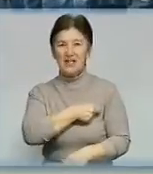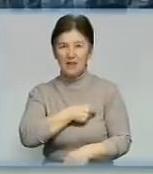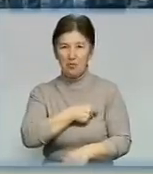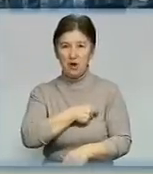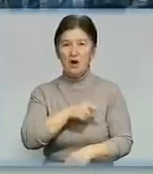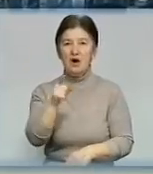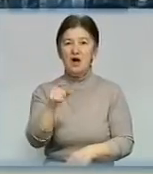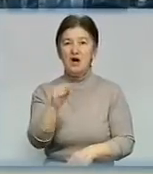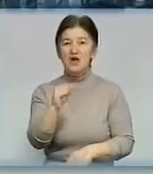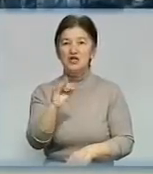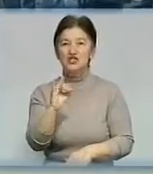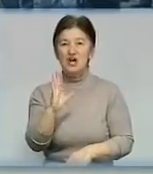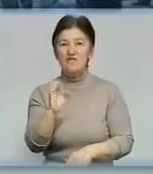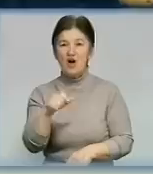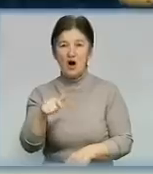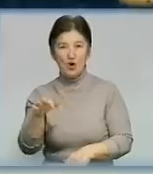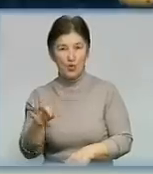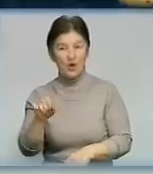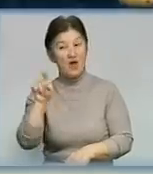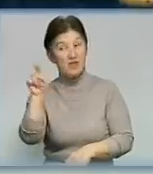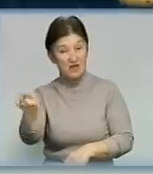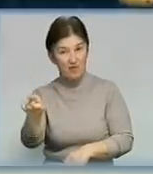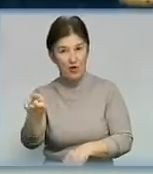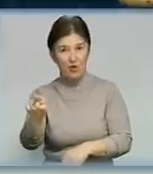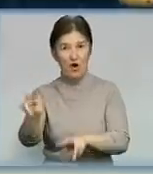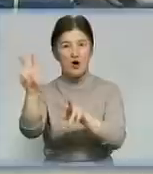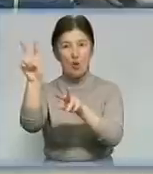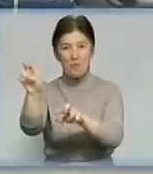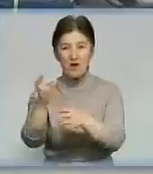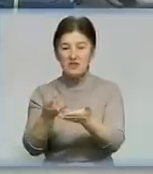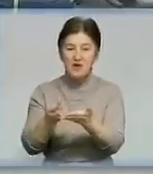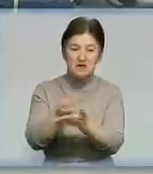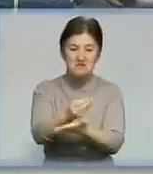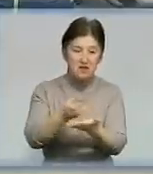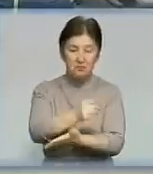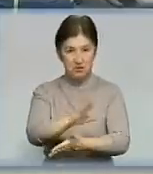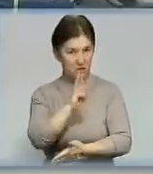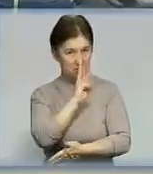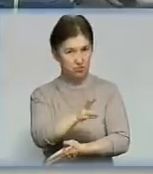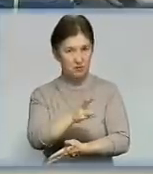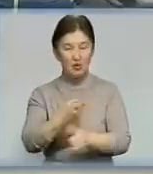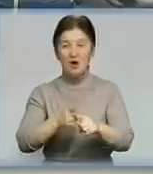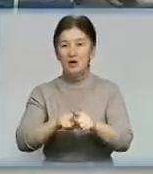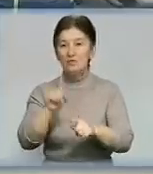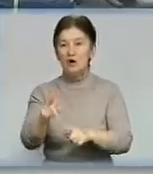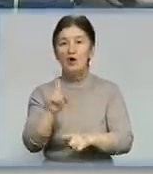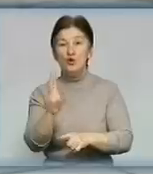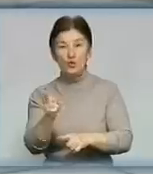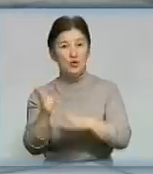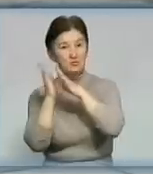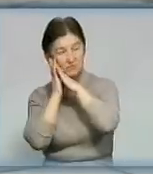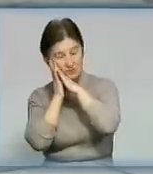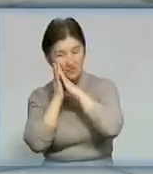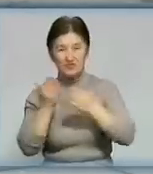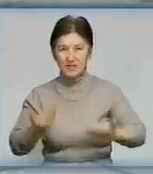позафракційного Константина Живаго. Саме його компанія енерговугілля не платила зарплату. Одним з тих, хто днював і ночував на вулиці, був